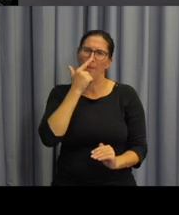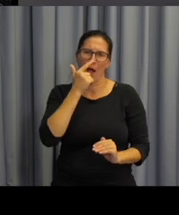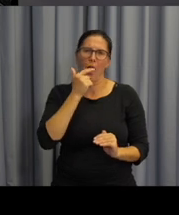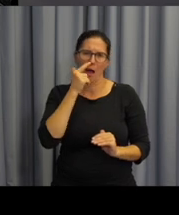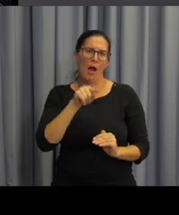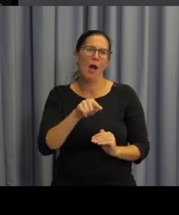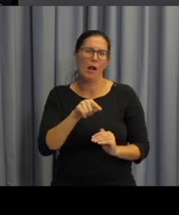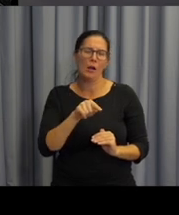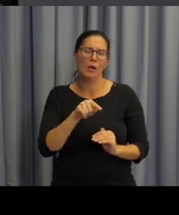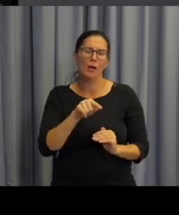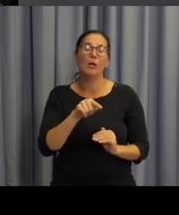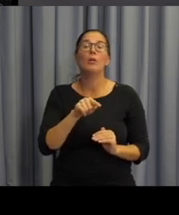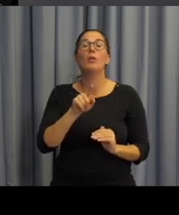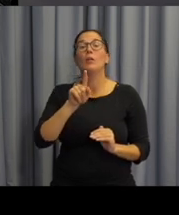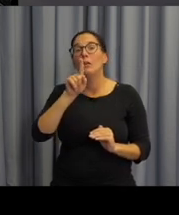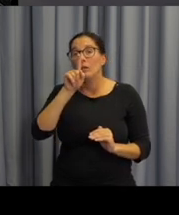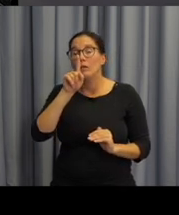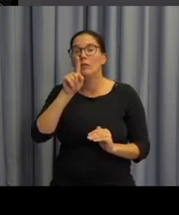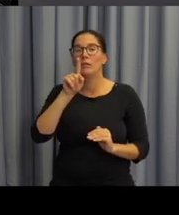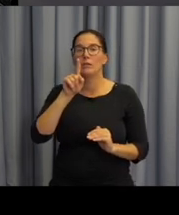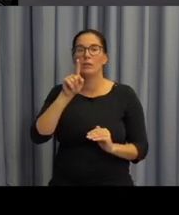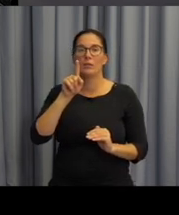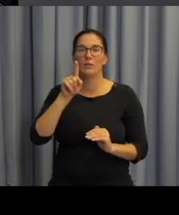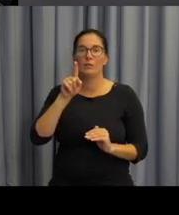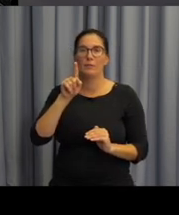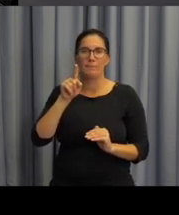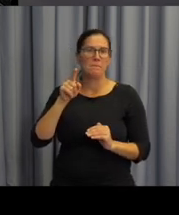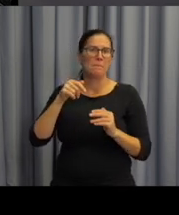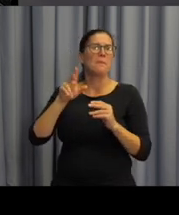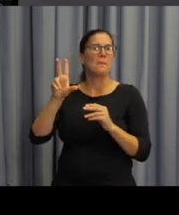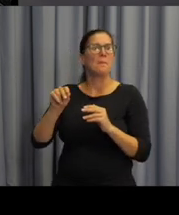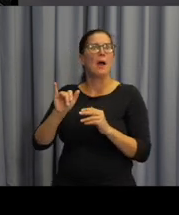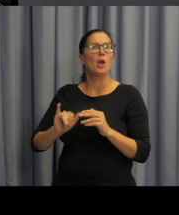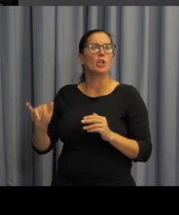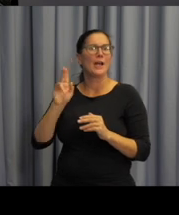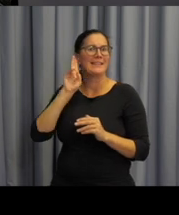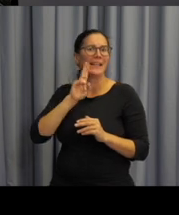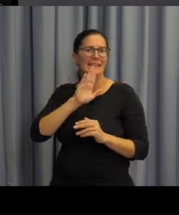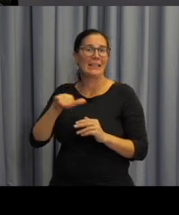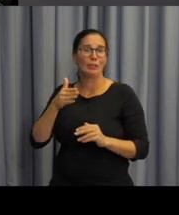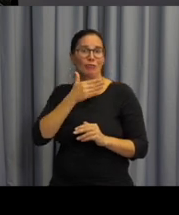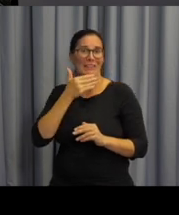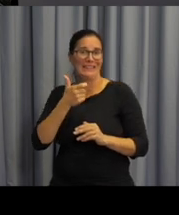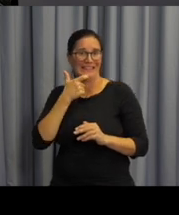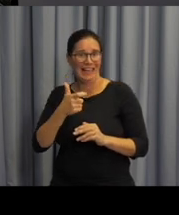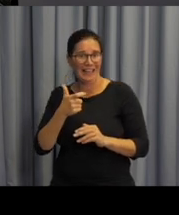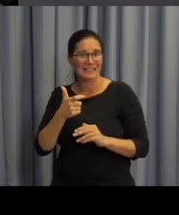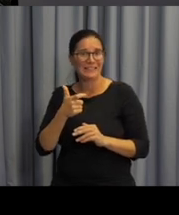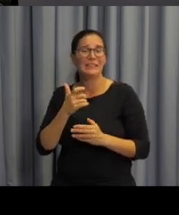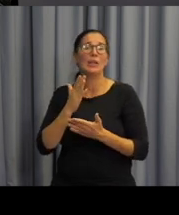samozřejmě pro výstupní kompetence neslyšících žáků v češtině má